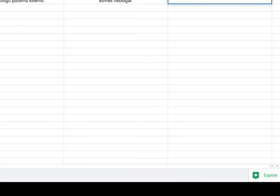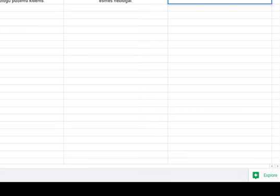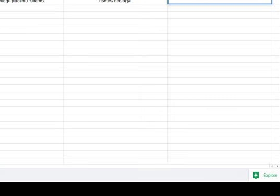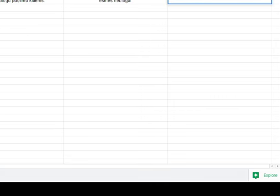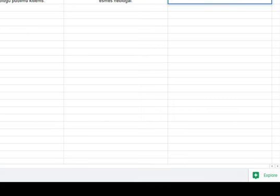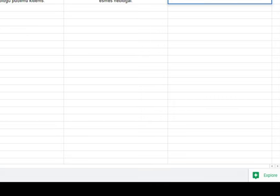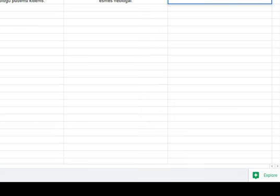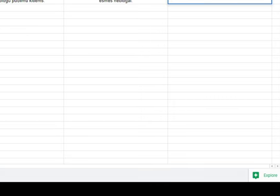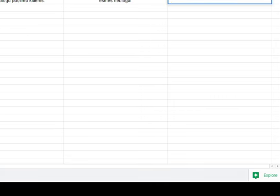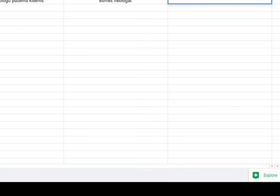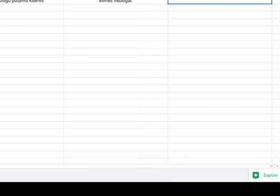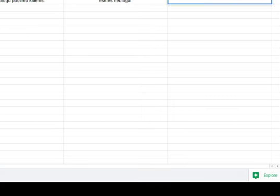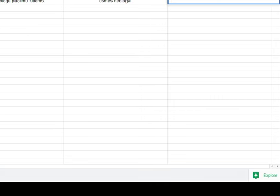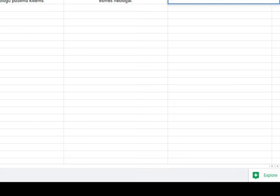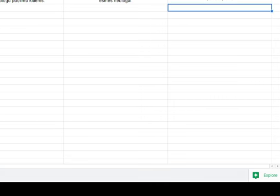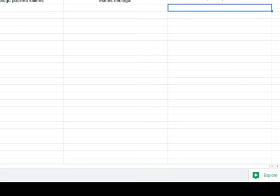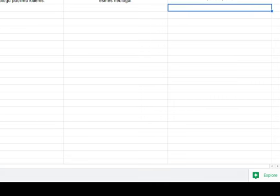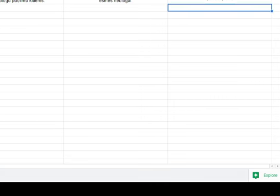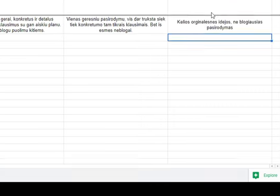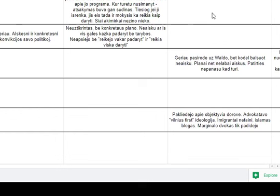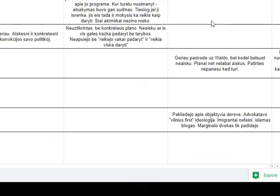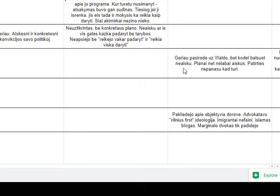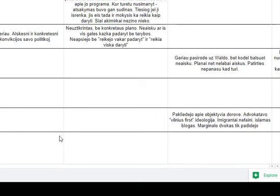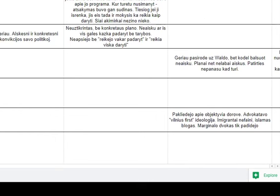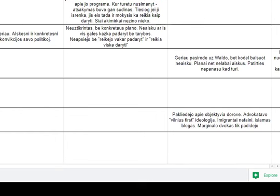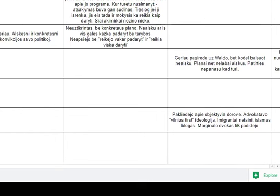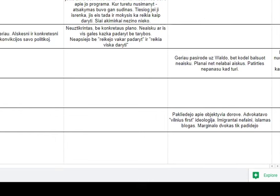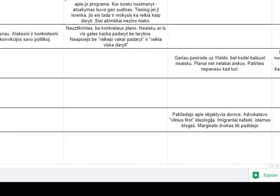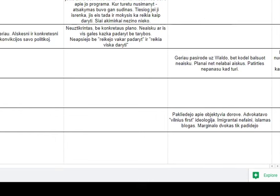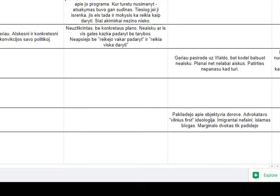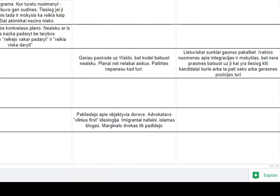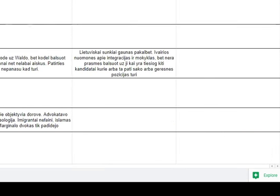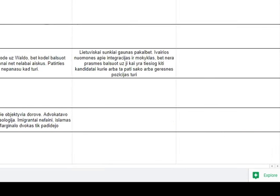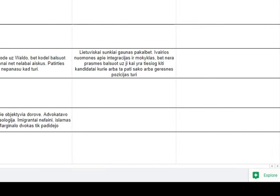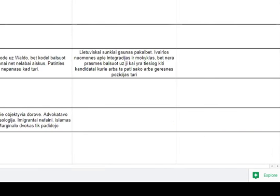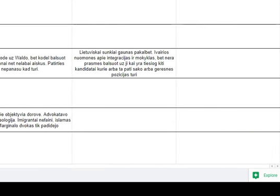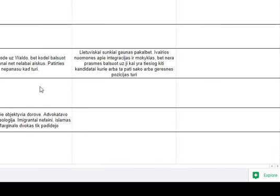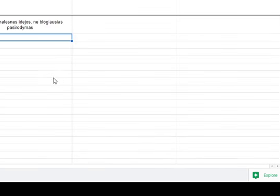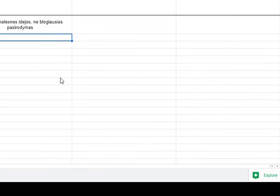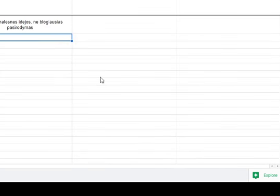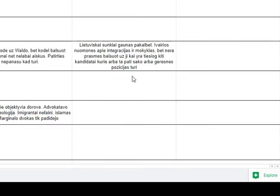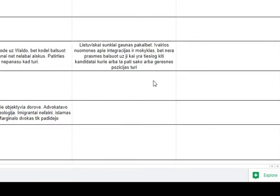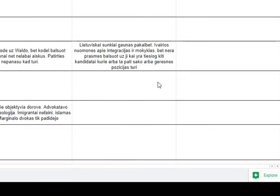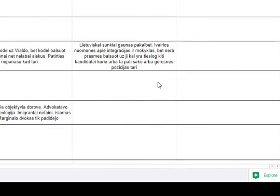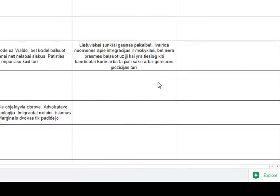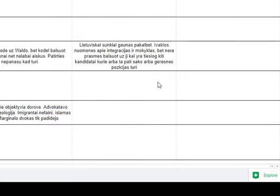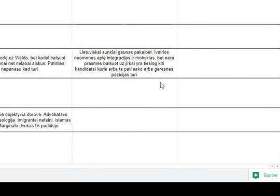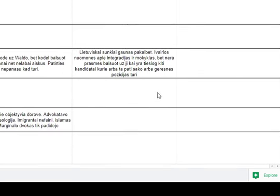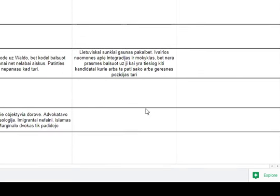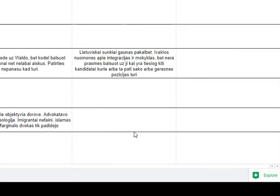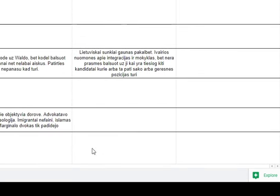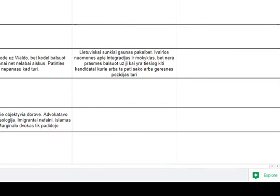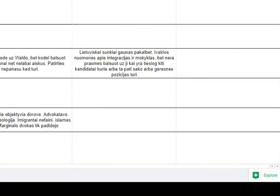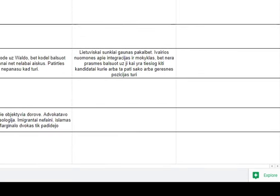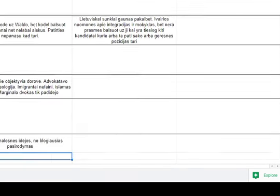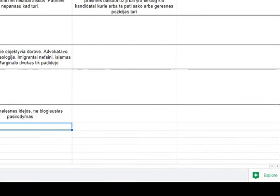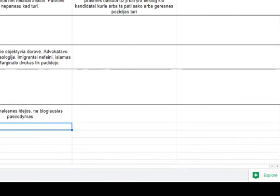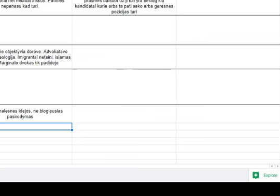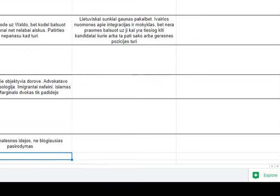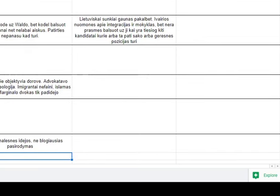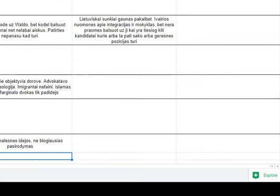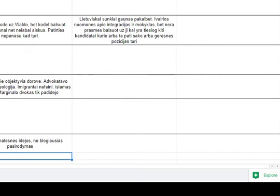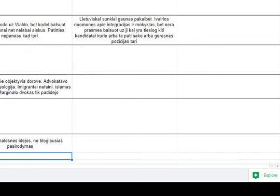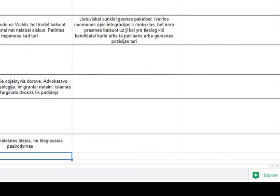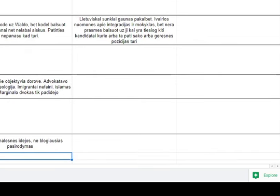Neblogiausias pasirodymas. Neblogiausias jau buvo pasirodymas. Tada, blet, man dabar iš tų reikia nesumaišyti visų. Tomoševskai